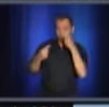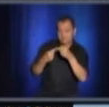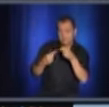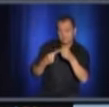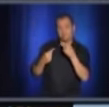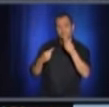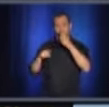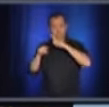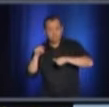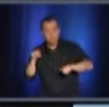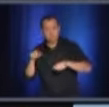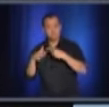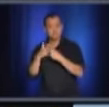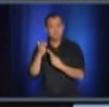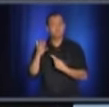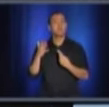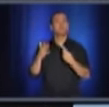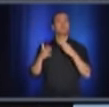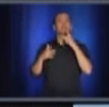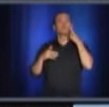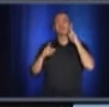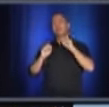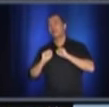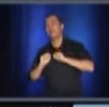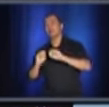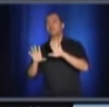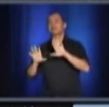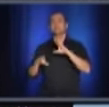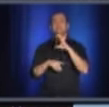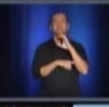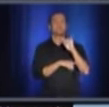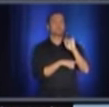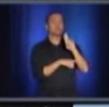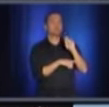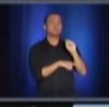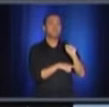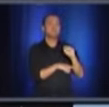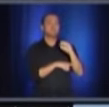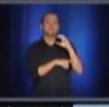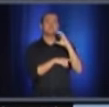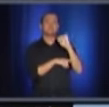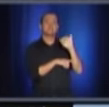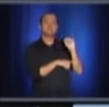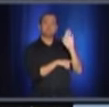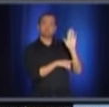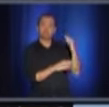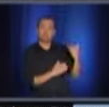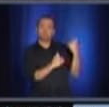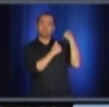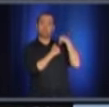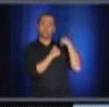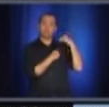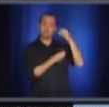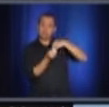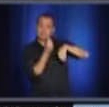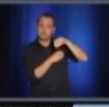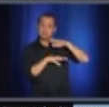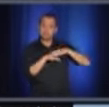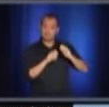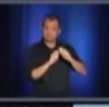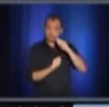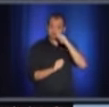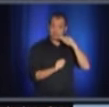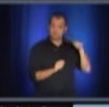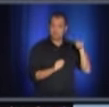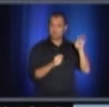CISSS et au CIUSSS l'opération des tests. Alors, toute la question de, il y avait peut-être des endroits où il y avait un certain flou. Alors, la